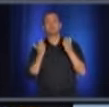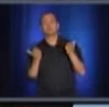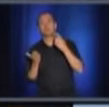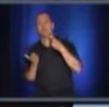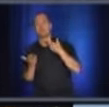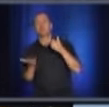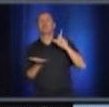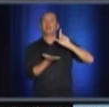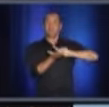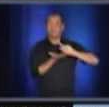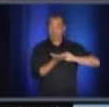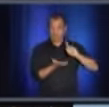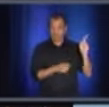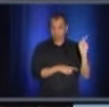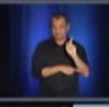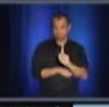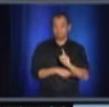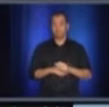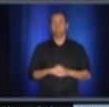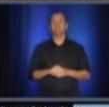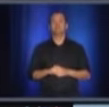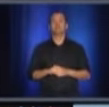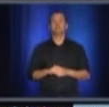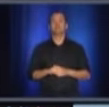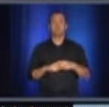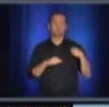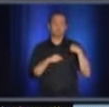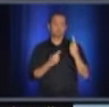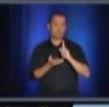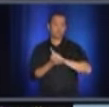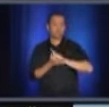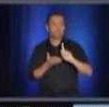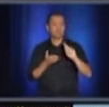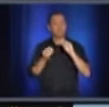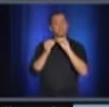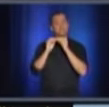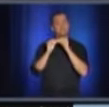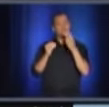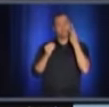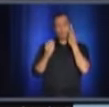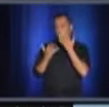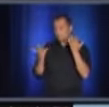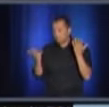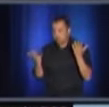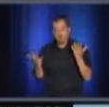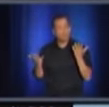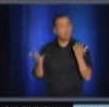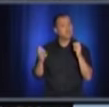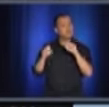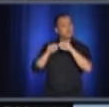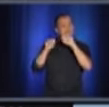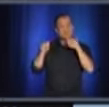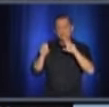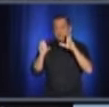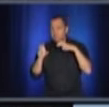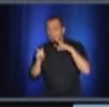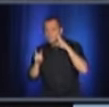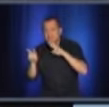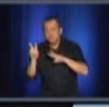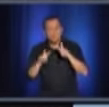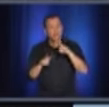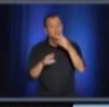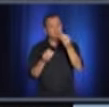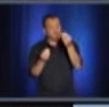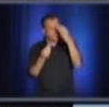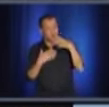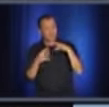de La Presse. Depuis une semaine, les chiffres ne sont pas constamment disponibles. Vous revisez les chiffres ou le système informatique, je ne sais pas trop. Mais avez-vous un peu de détails?